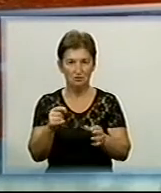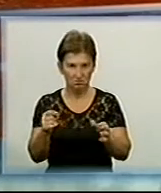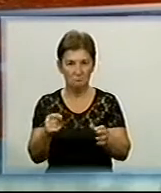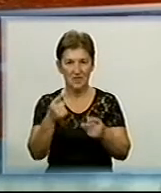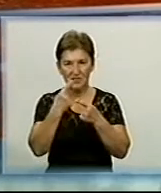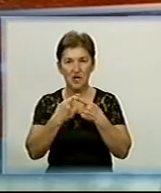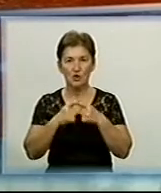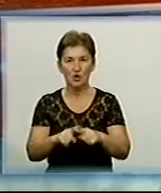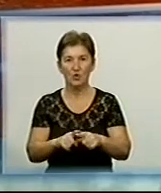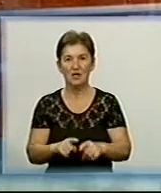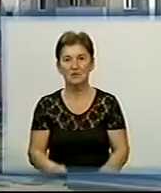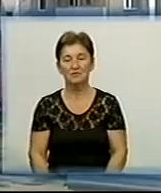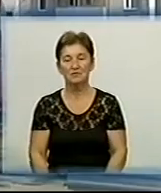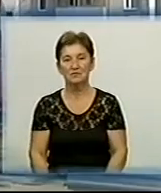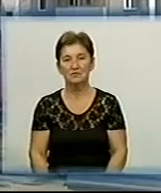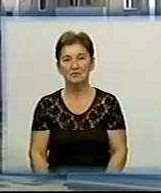про дешевше тепло